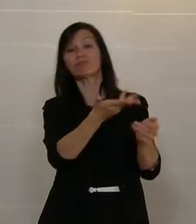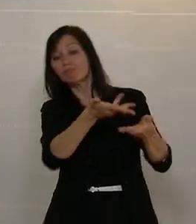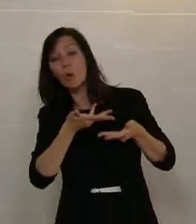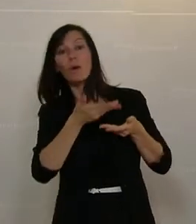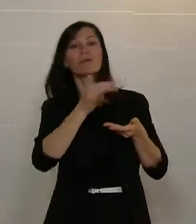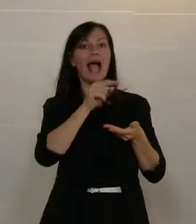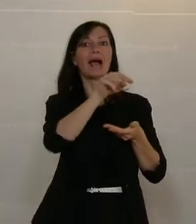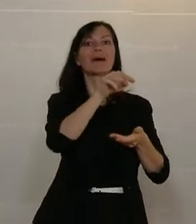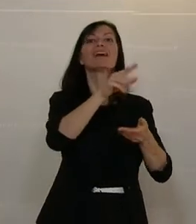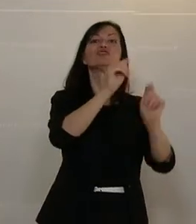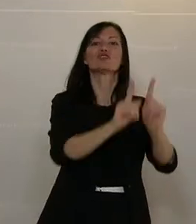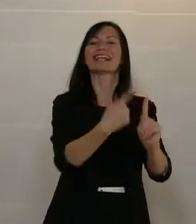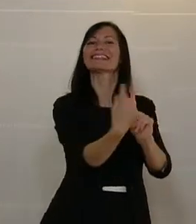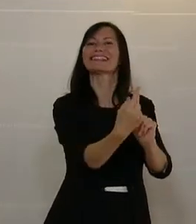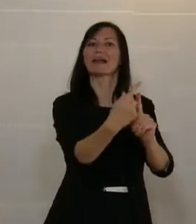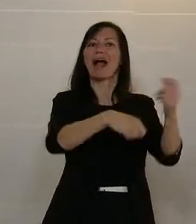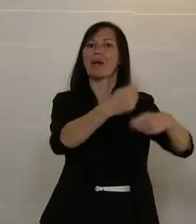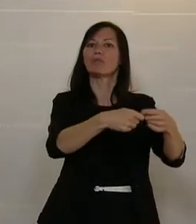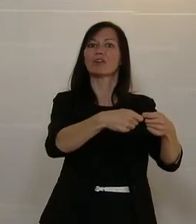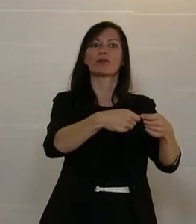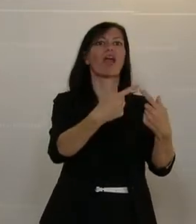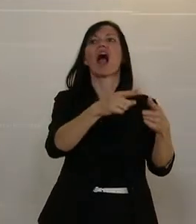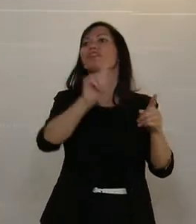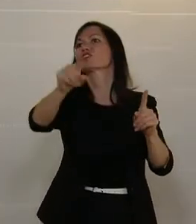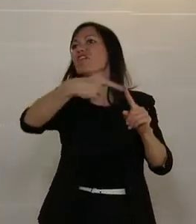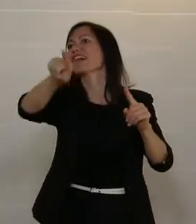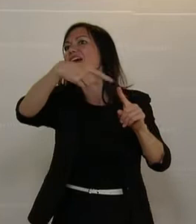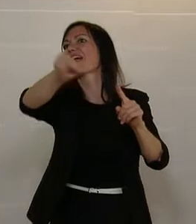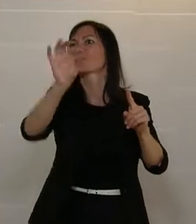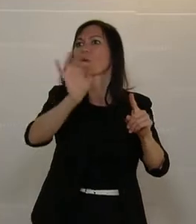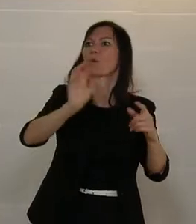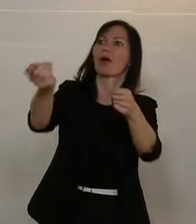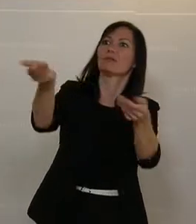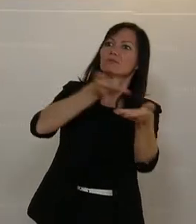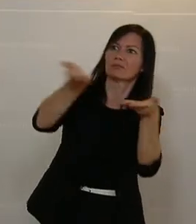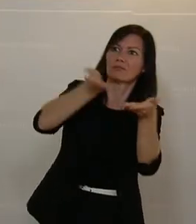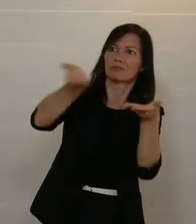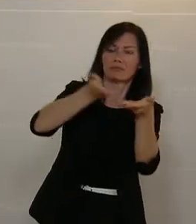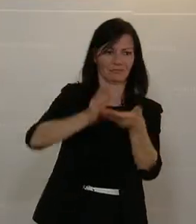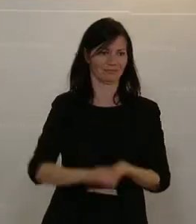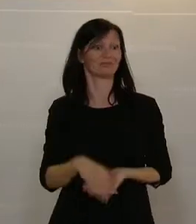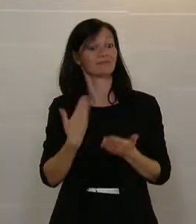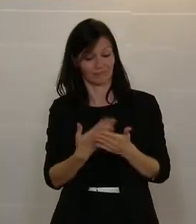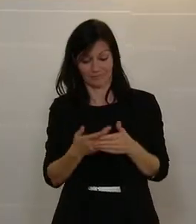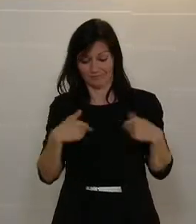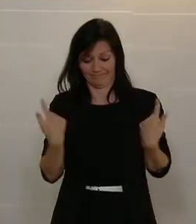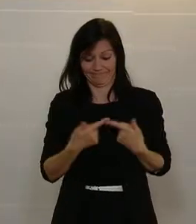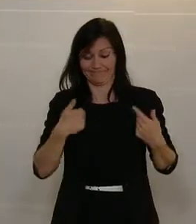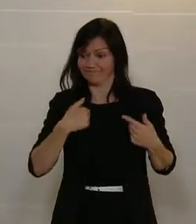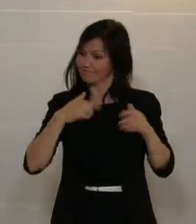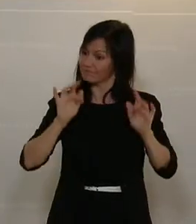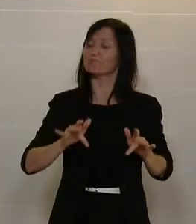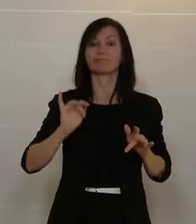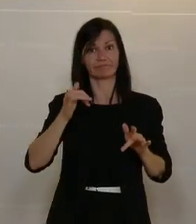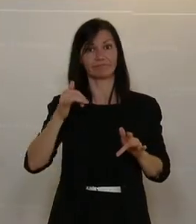Wege erspart bleiben. Insofern begrüße ich den Antrag der Kolleginnen Grebien und Grünberg natürlich. Wie war bereits im Ausschuss